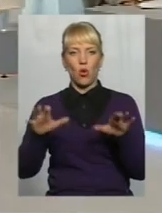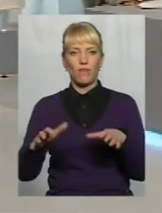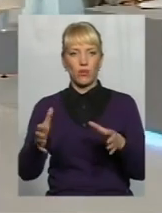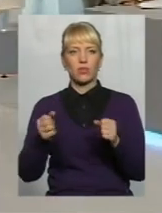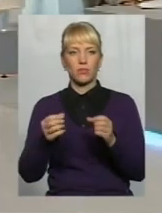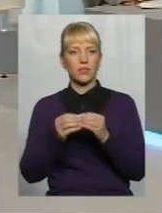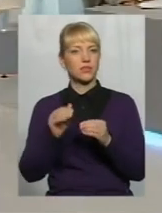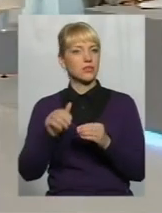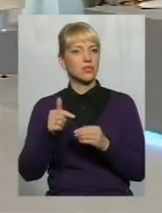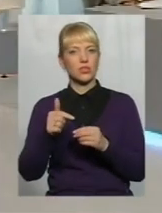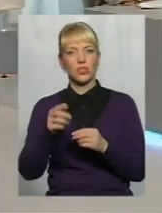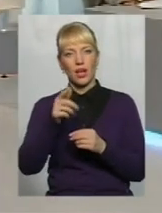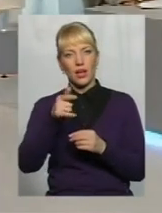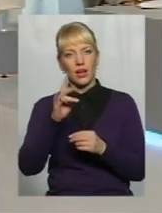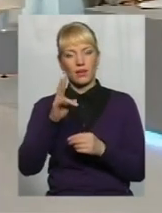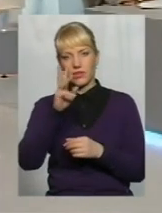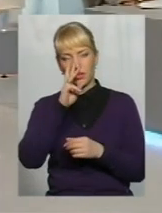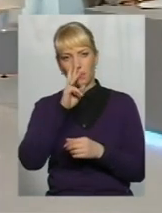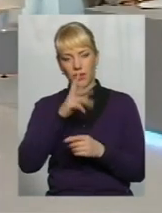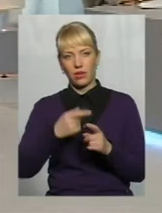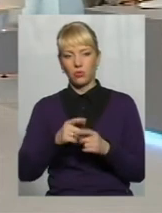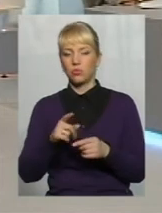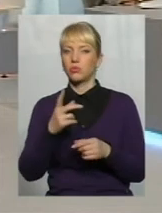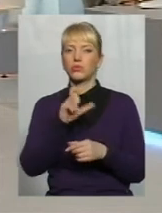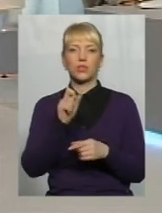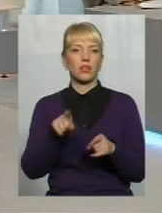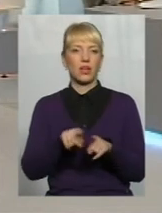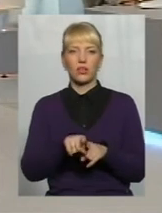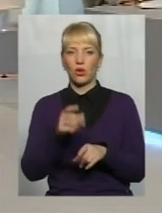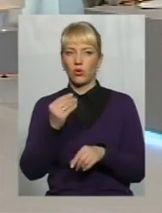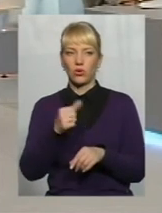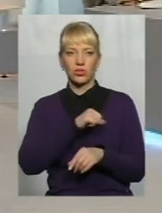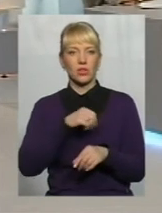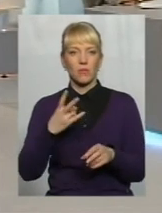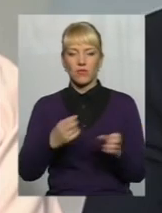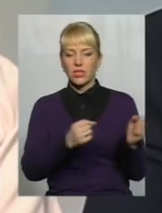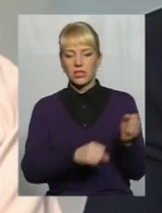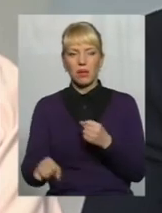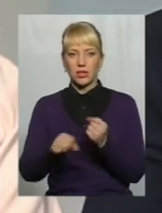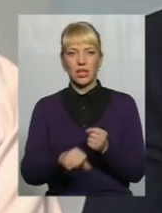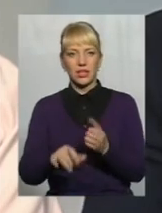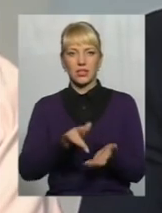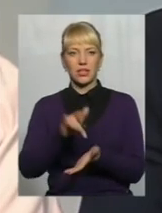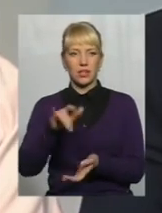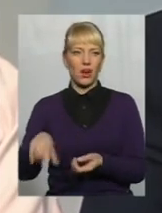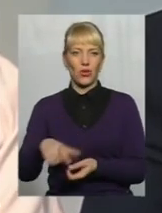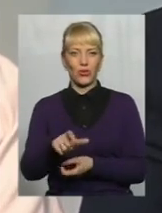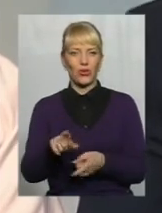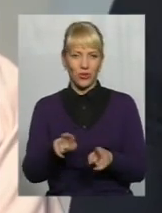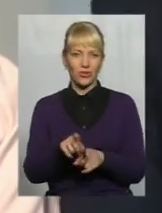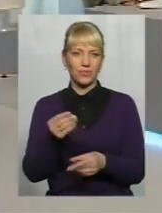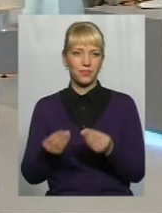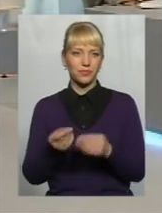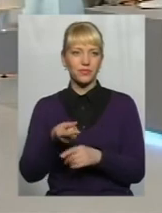Я завжди кажу, ну за такі гроші в сільській раді сільський голова сам має ходити з війниками і замітати центральну дорогу, щонайменше. А на